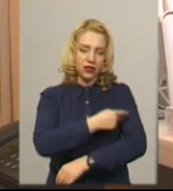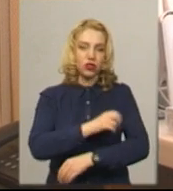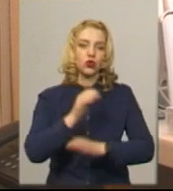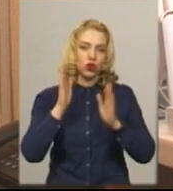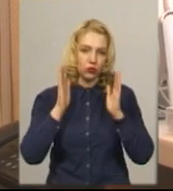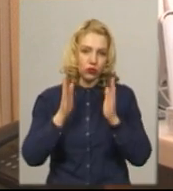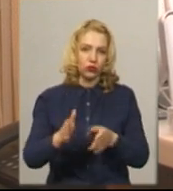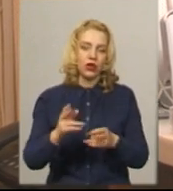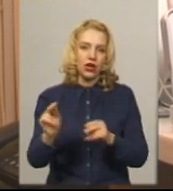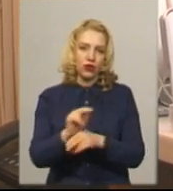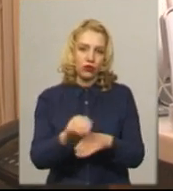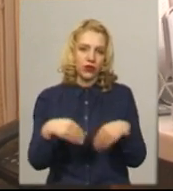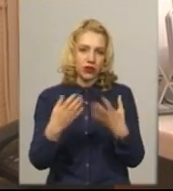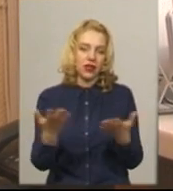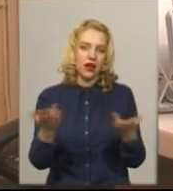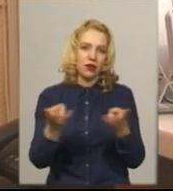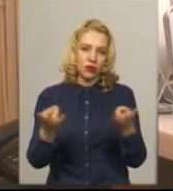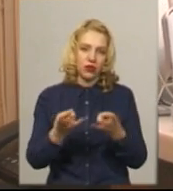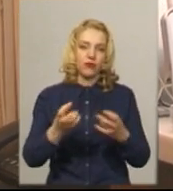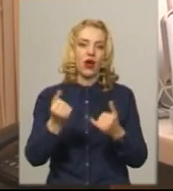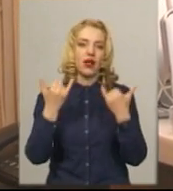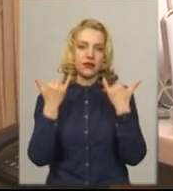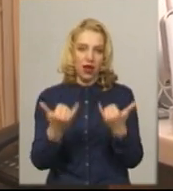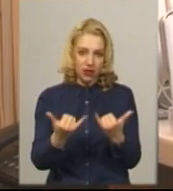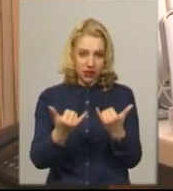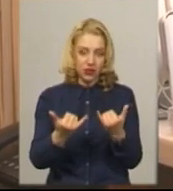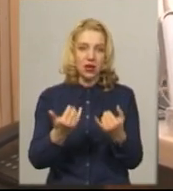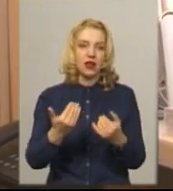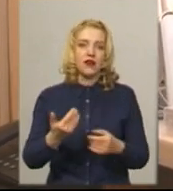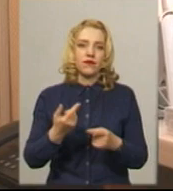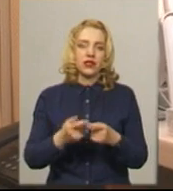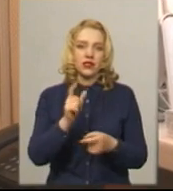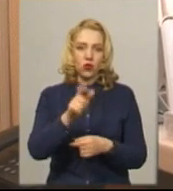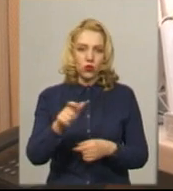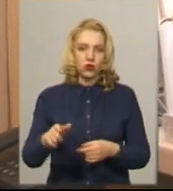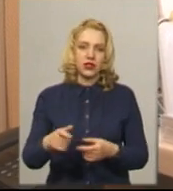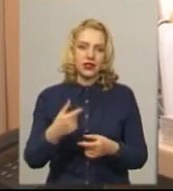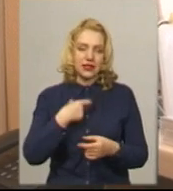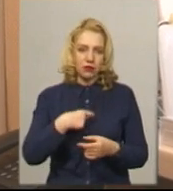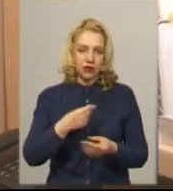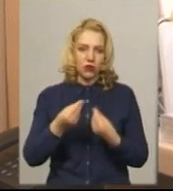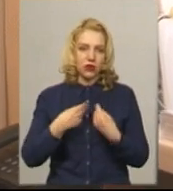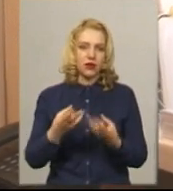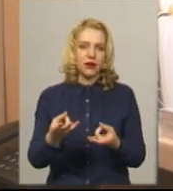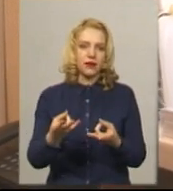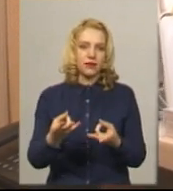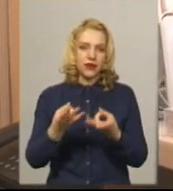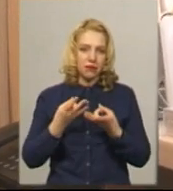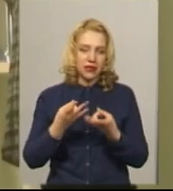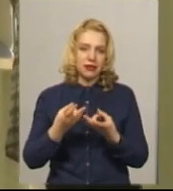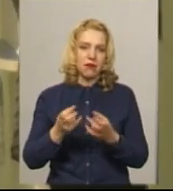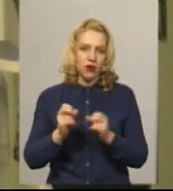отримують то лікування, яке їм потрібно. Але зараз вони, по-перше, себе наражають на небезпеку і медичних